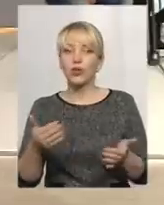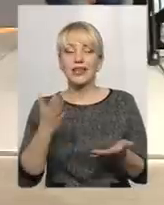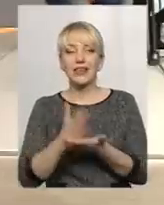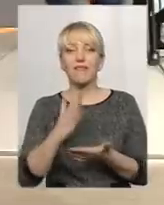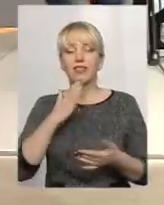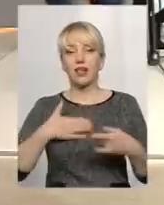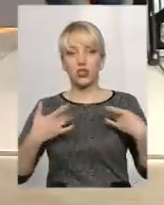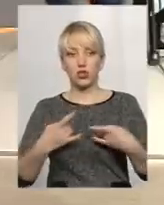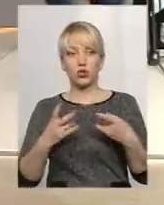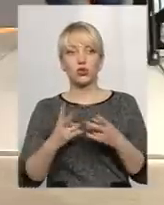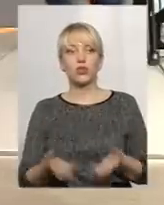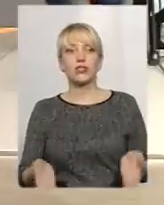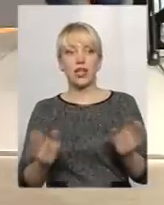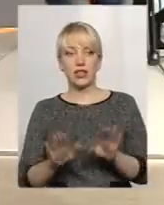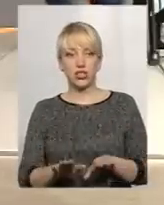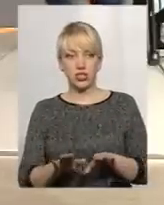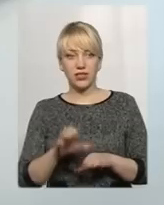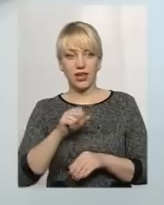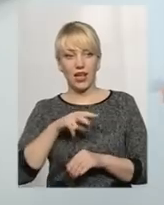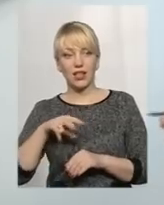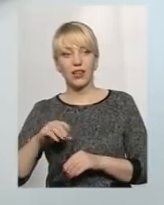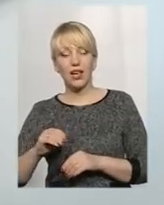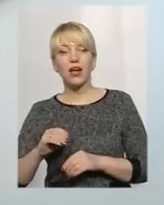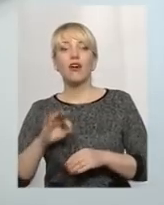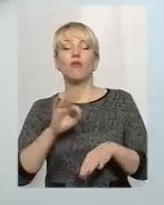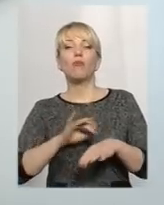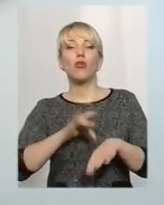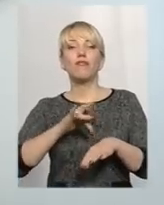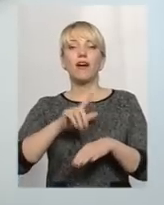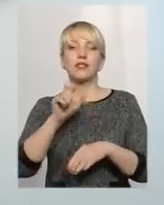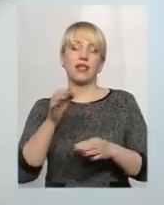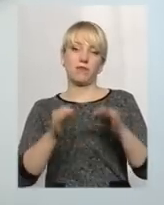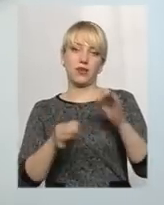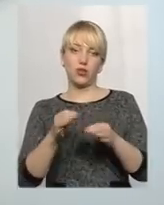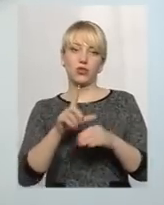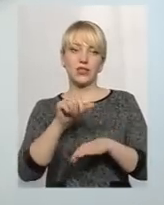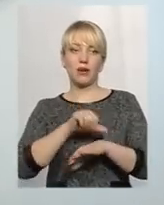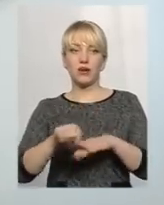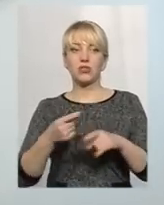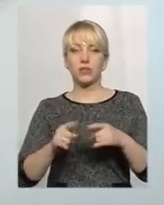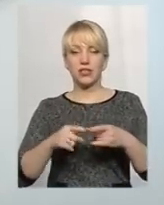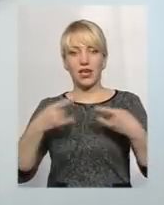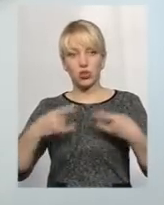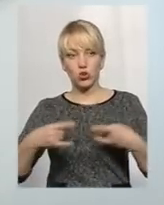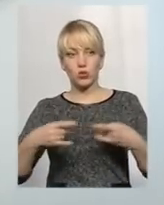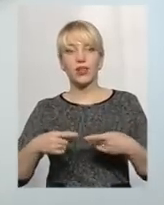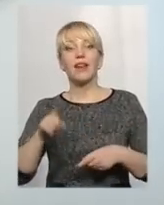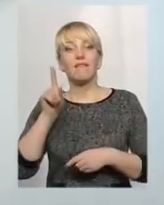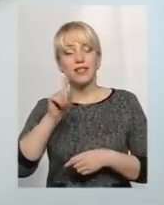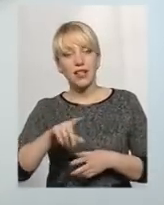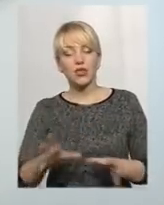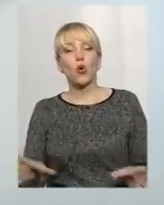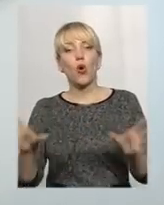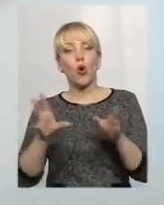цій студії, і ті, що залишилися, але вболювають за природу, за межами цієї студії все-таки об